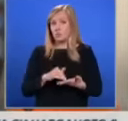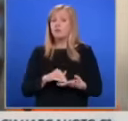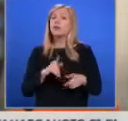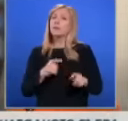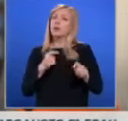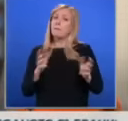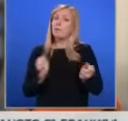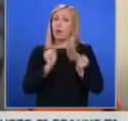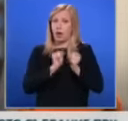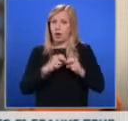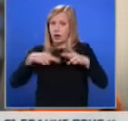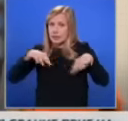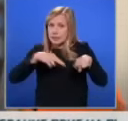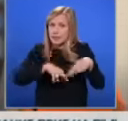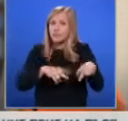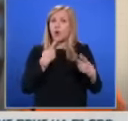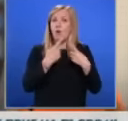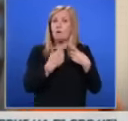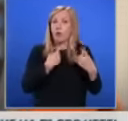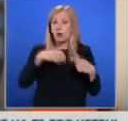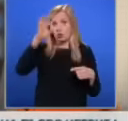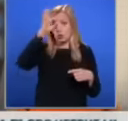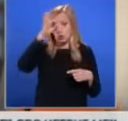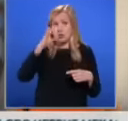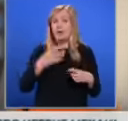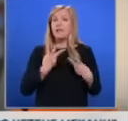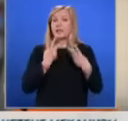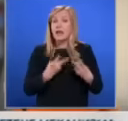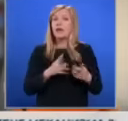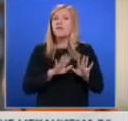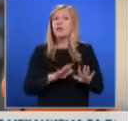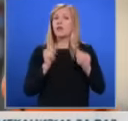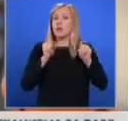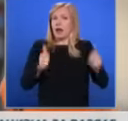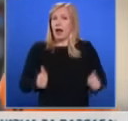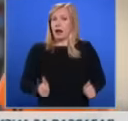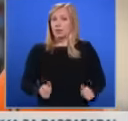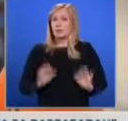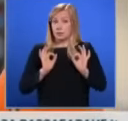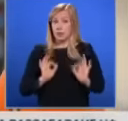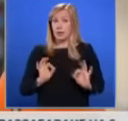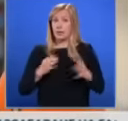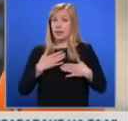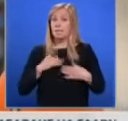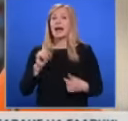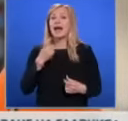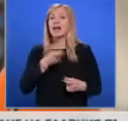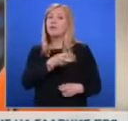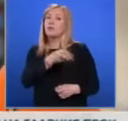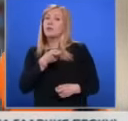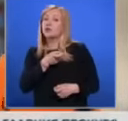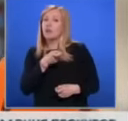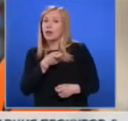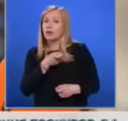разговаряха с ученика, установиха в неговата раница наистина наличие на газов пистолет.